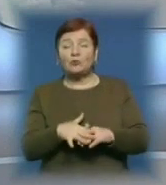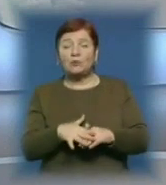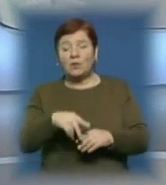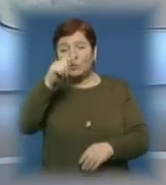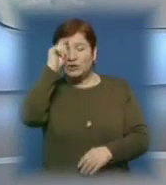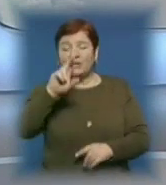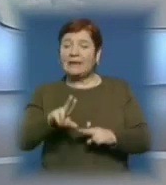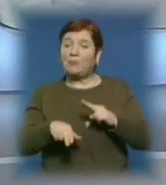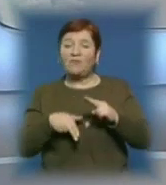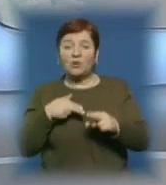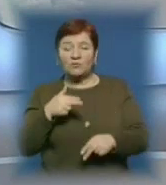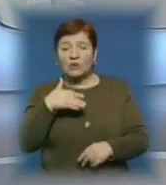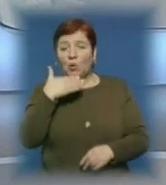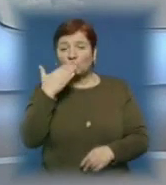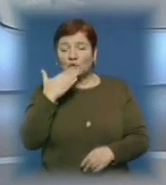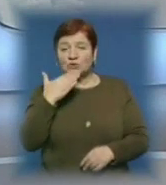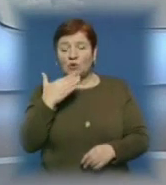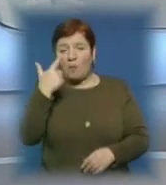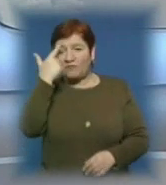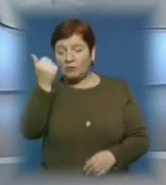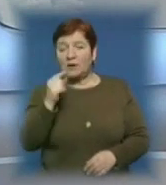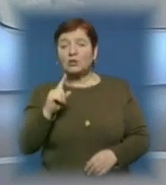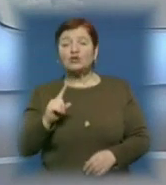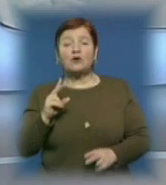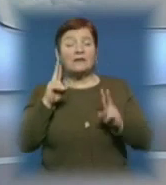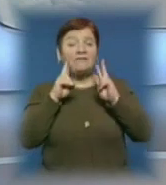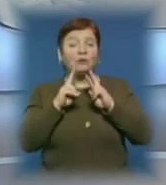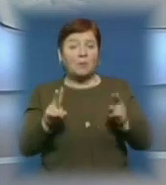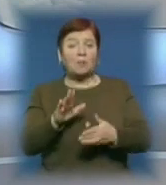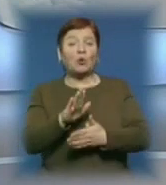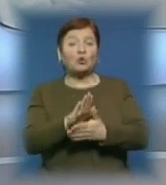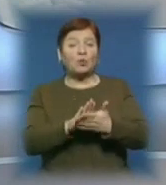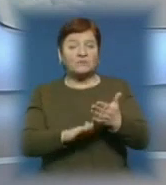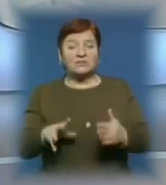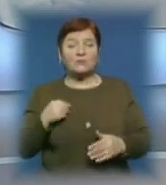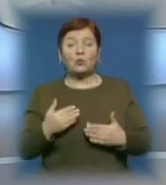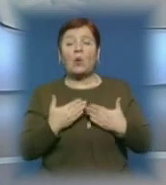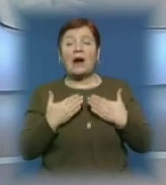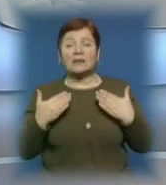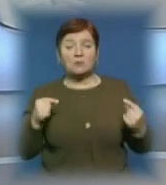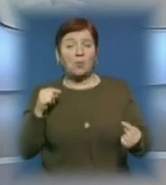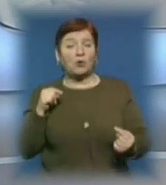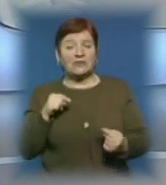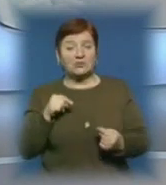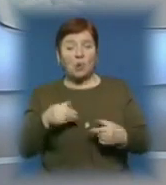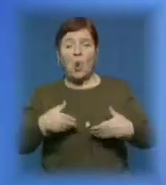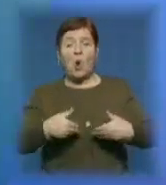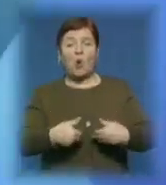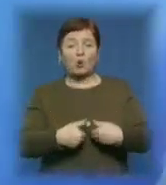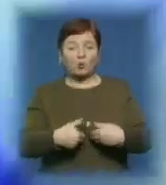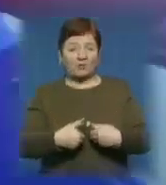повертався. Активісти Ужгородського Євромайдану повідомили, що їм невідомо, чи продовжить він свою акцію протесту голодуванням.